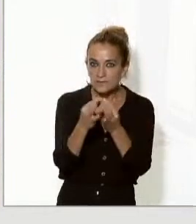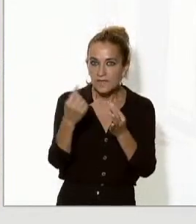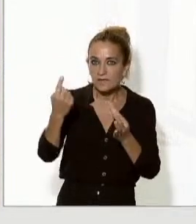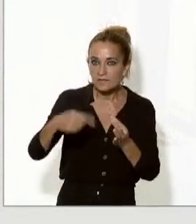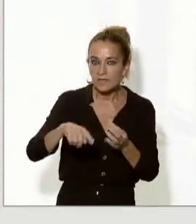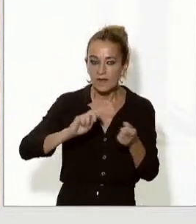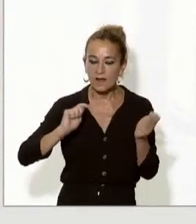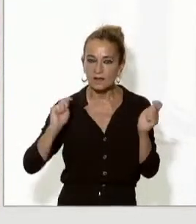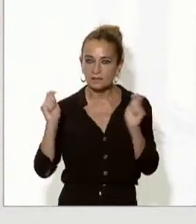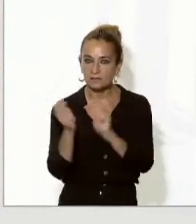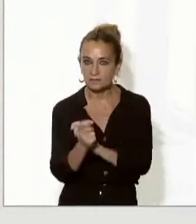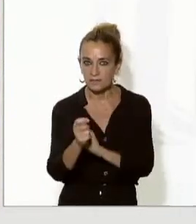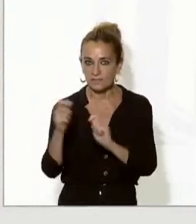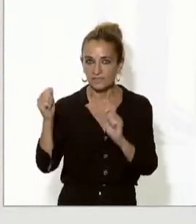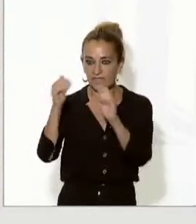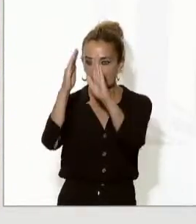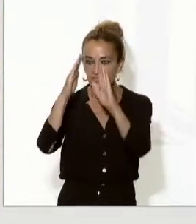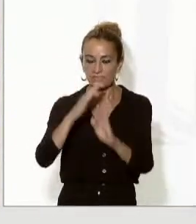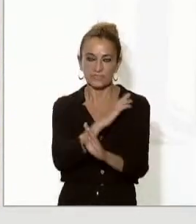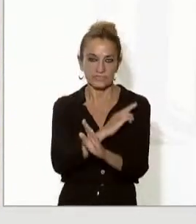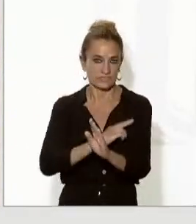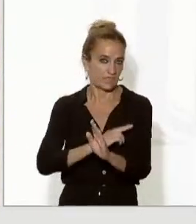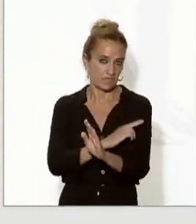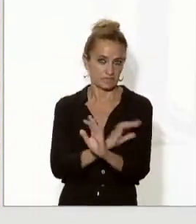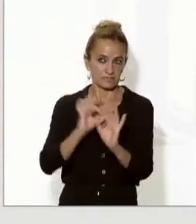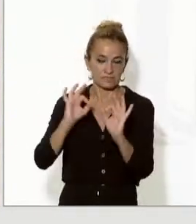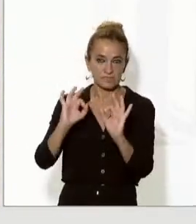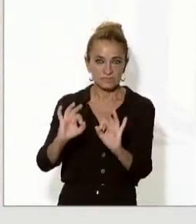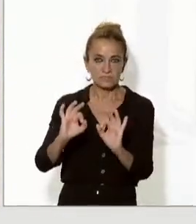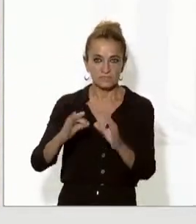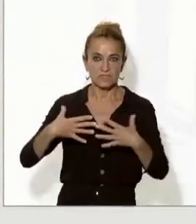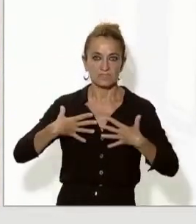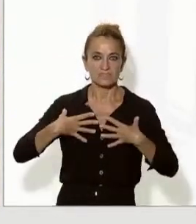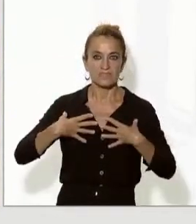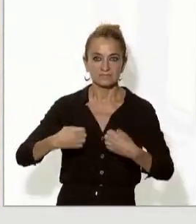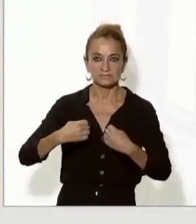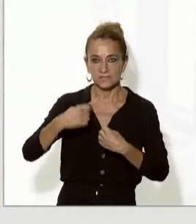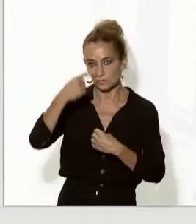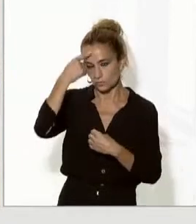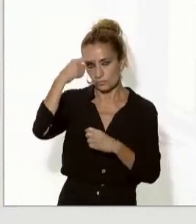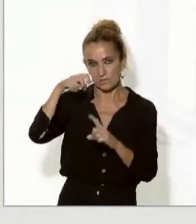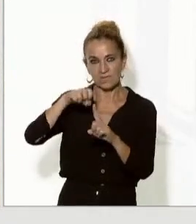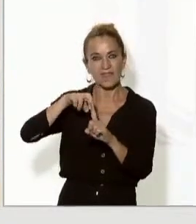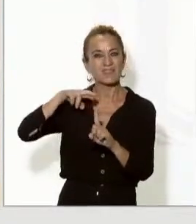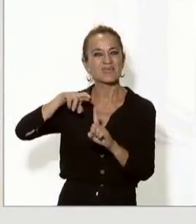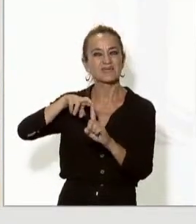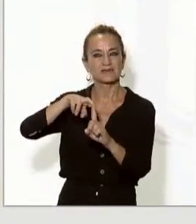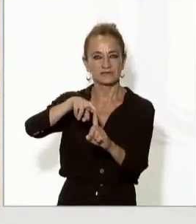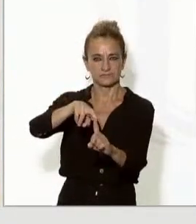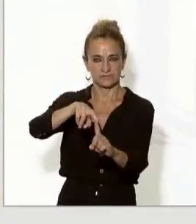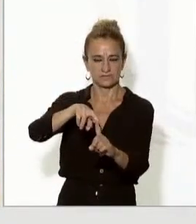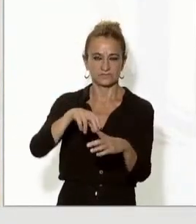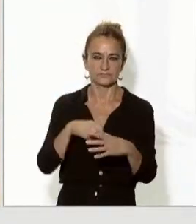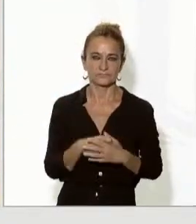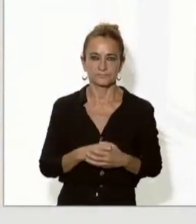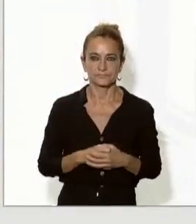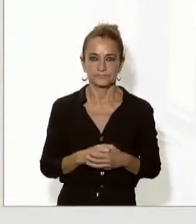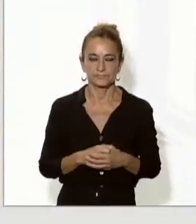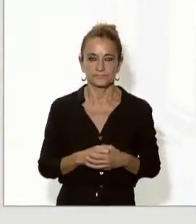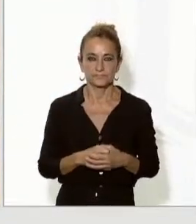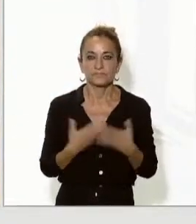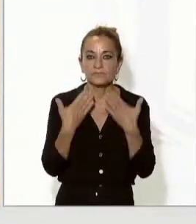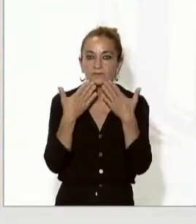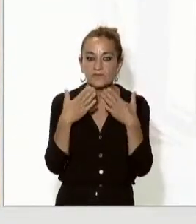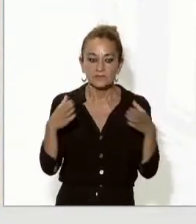seminari en un centre de salut mental de referència i per tant aquí també hem acordat a través d'aquest grup de treball de salut